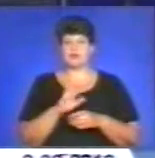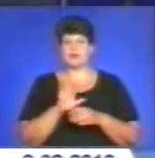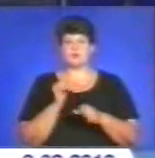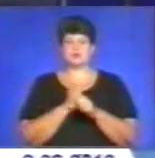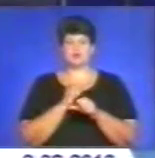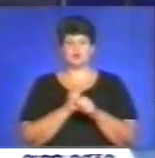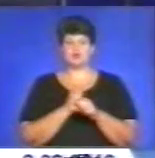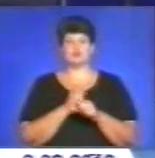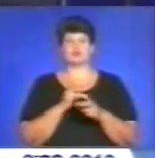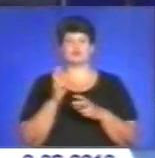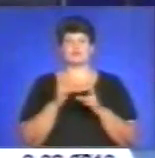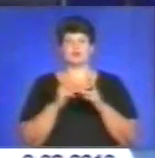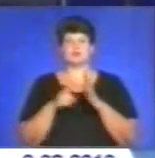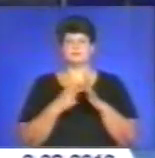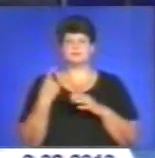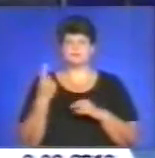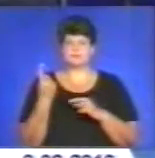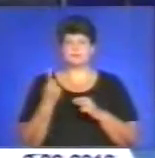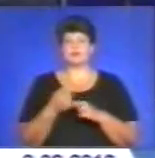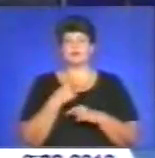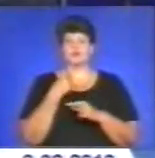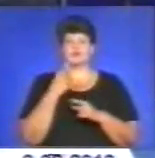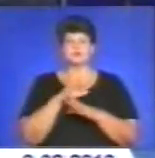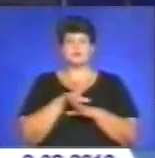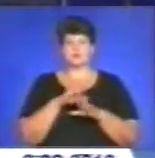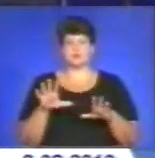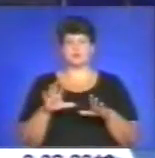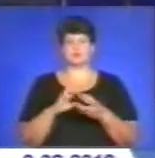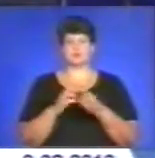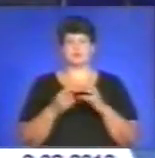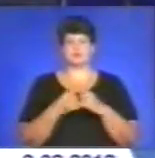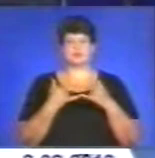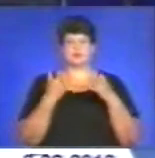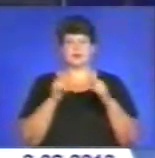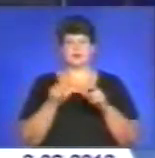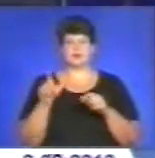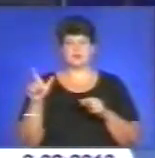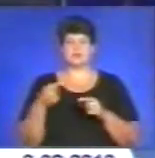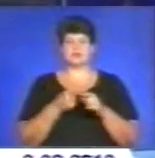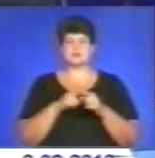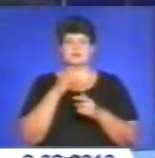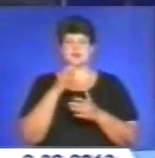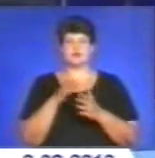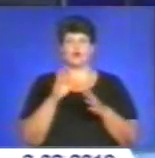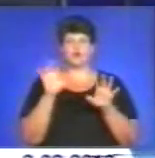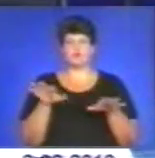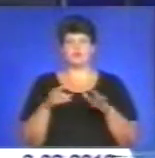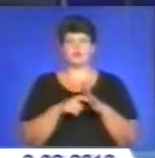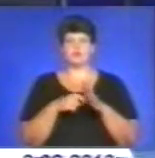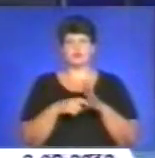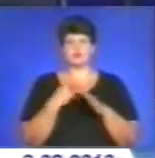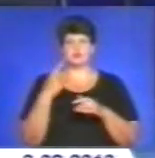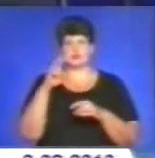горлівського заводу «Стерол», не несе загрозу населенню та довкіллю. Про це заявили голова Донецької облдержадміністрації Андрій